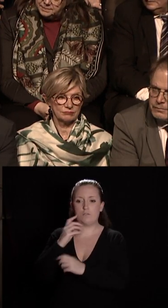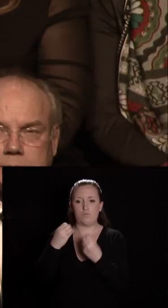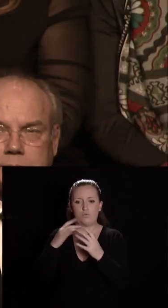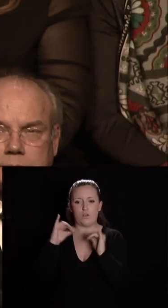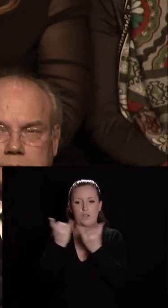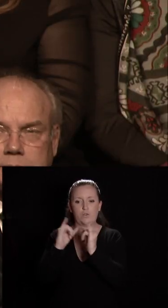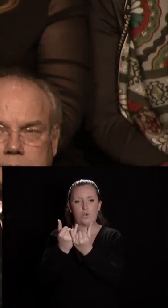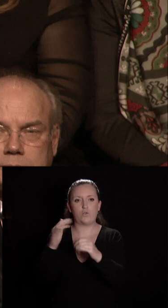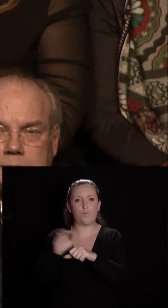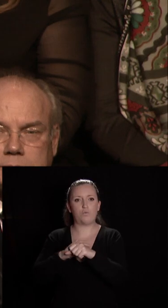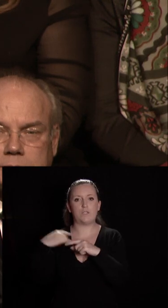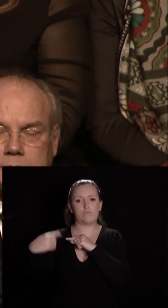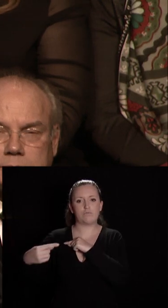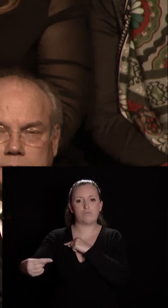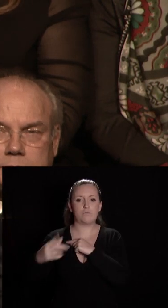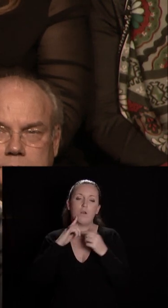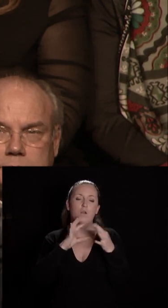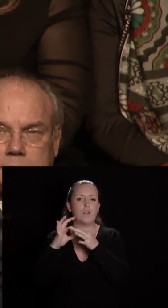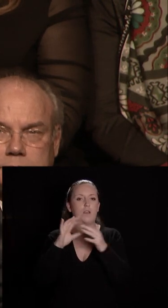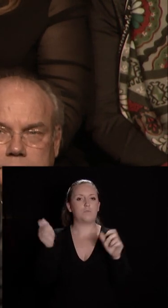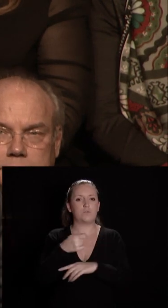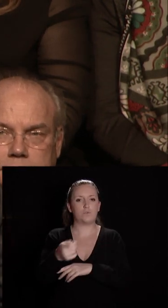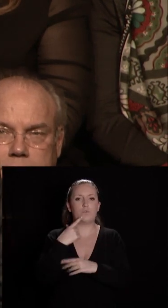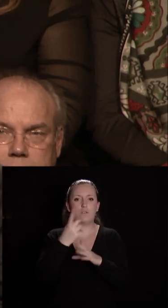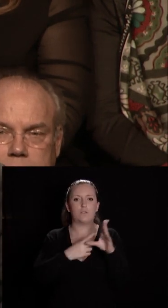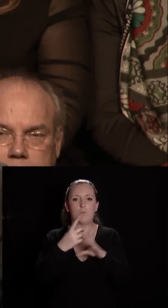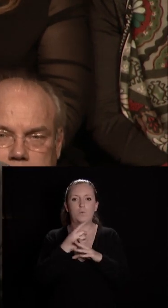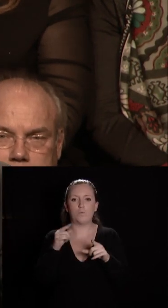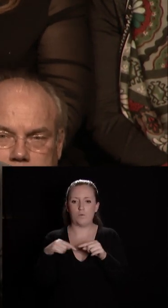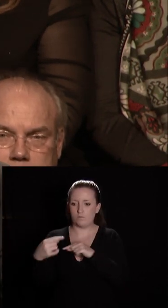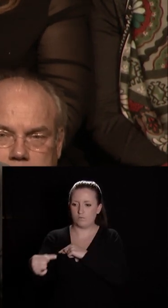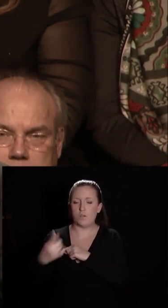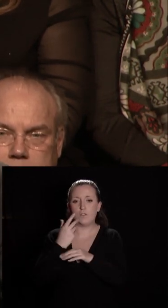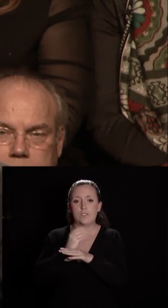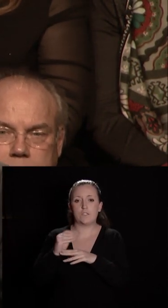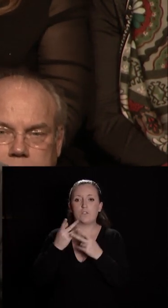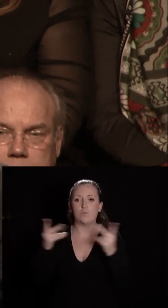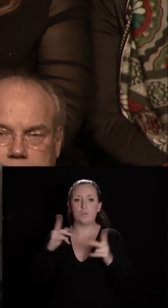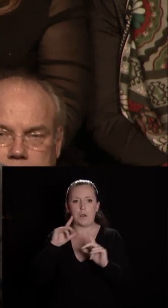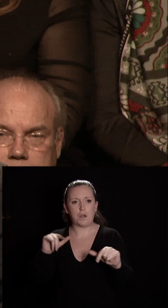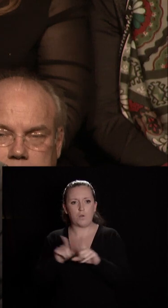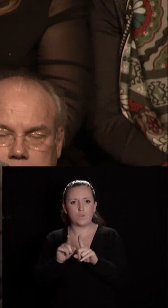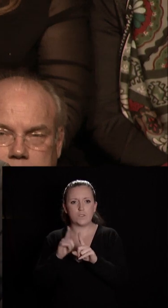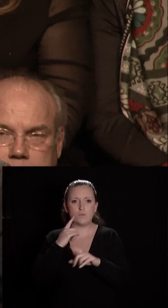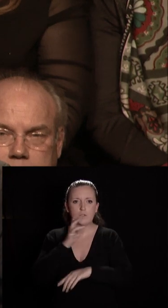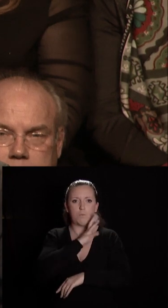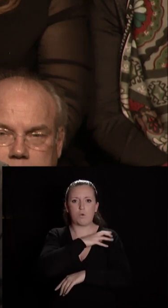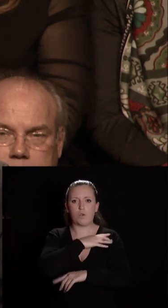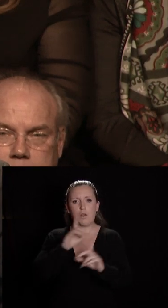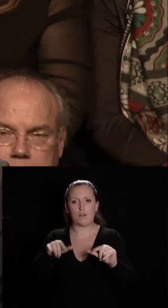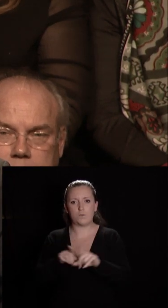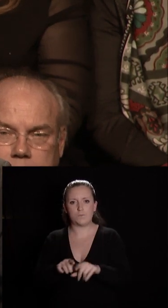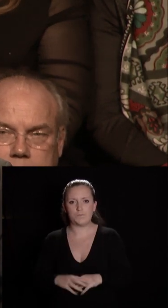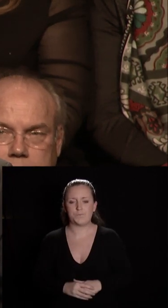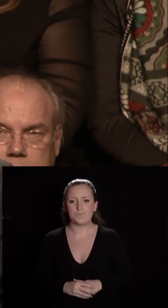publiques en lien avec le directeur départemental de la sécurité publique il est présent j'en suis sûr et le procureur que je salue nous allons